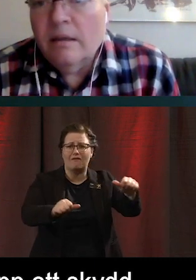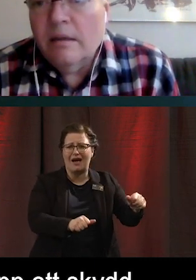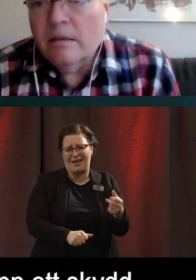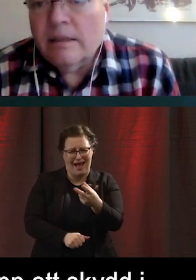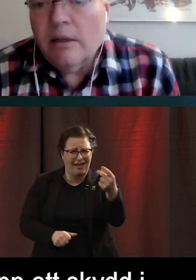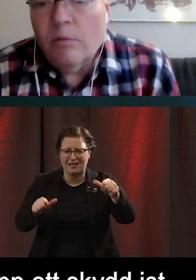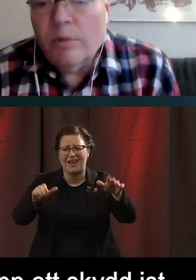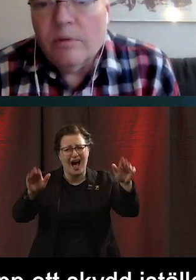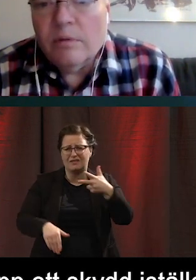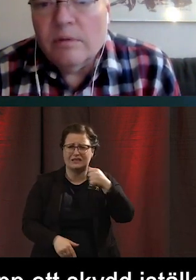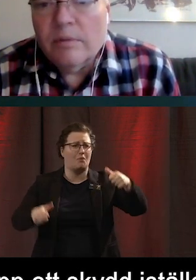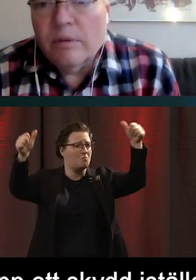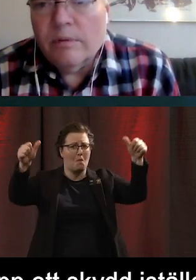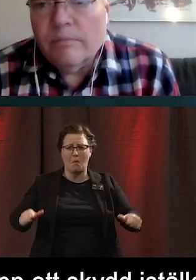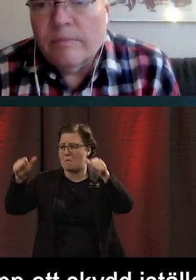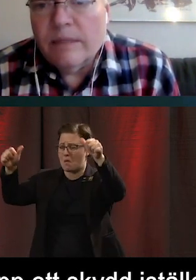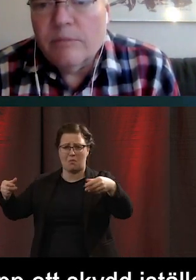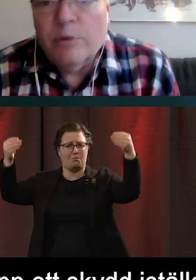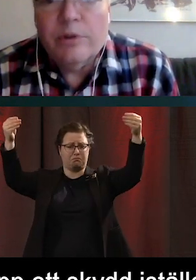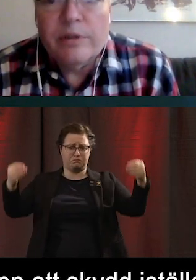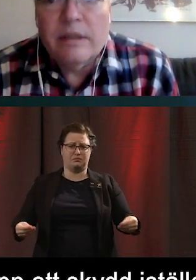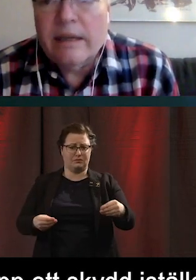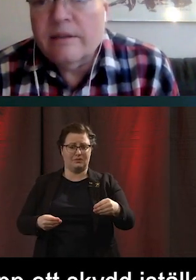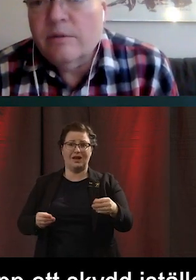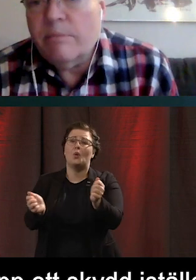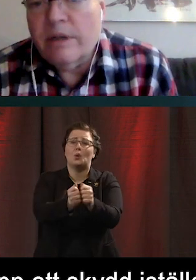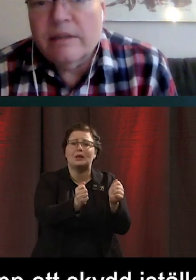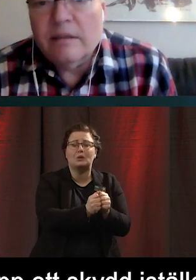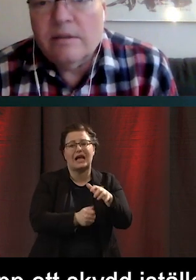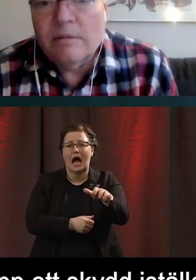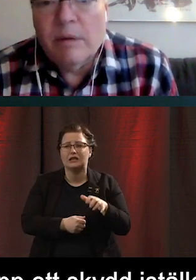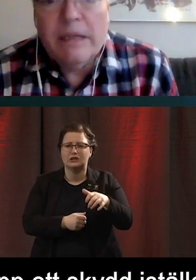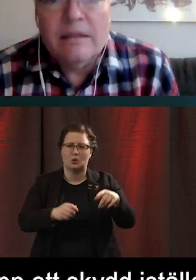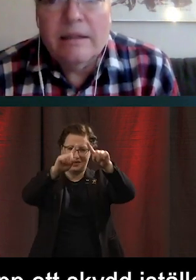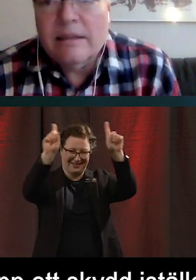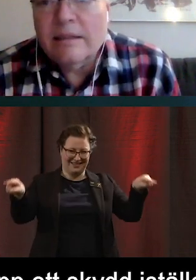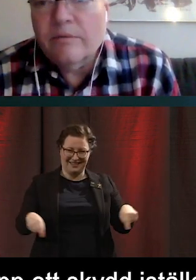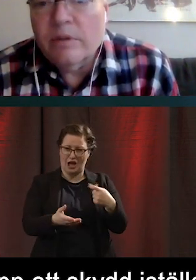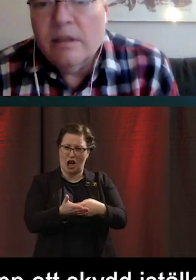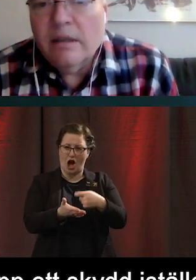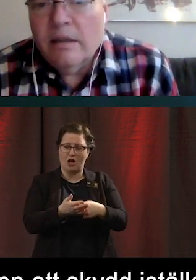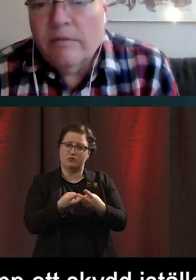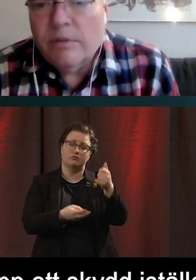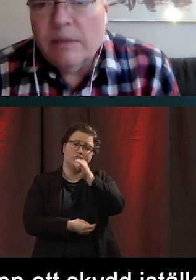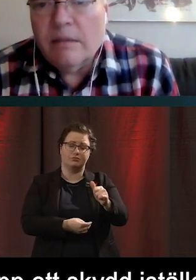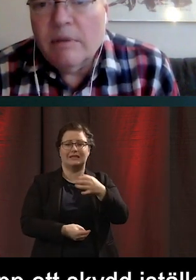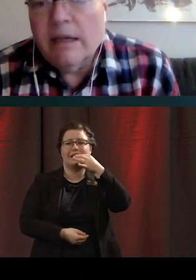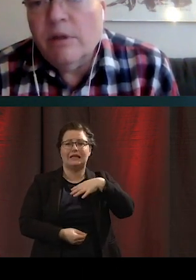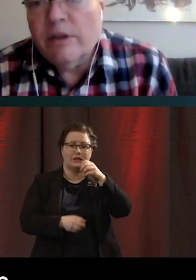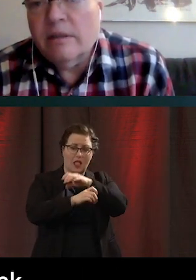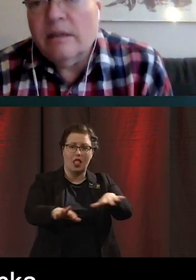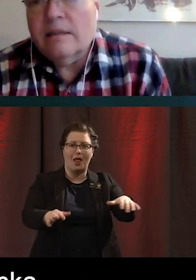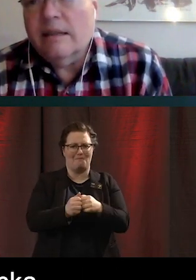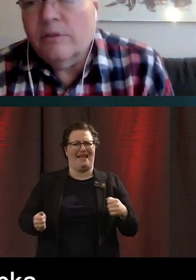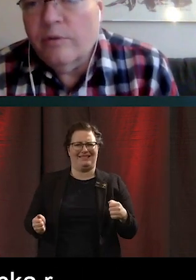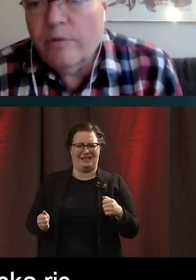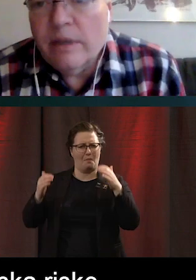ställa om och utrusta kassorna på det sättet så att man minskar risken för smitta. Men här var